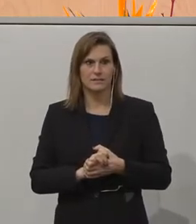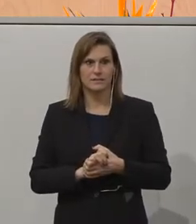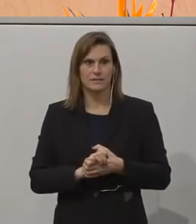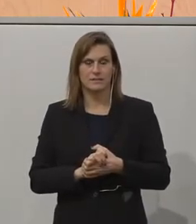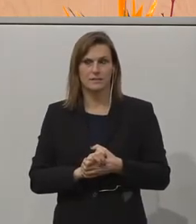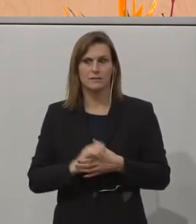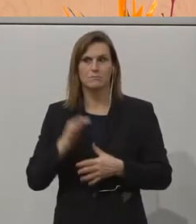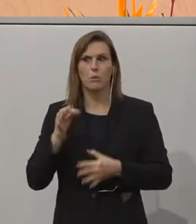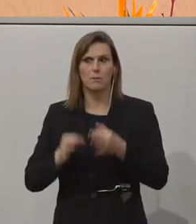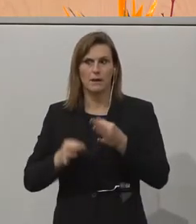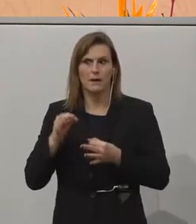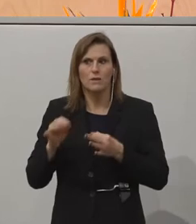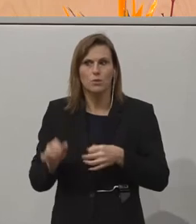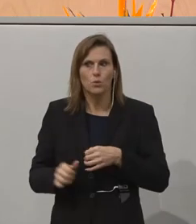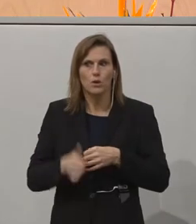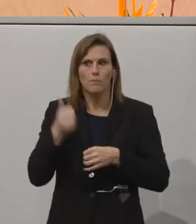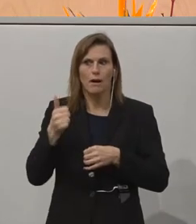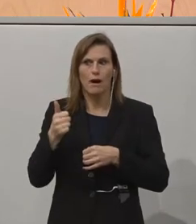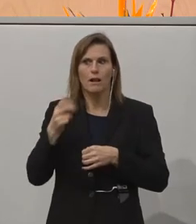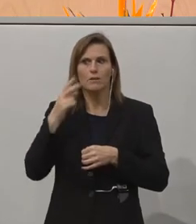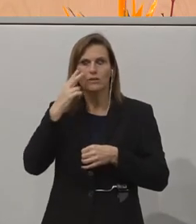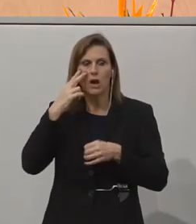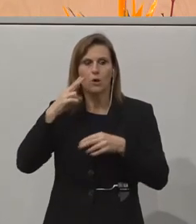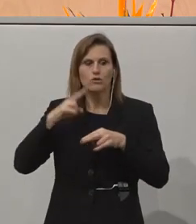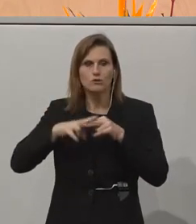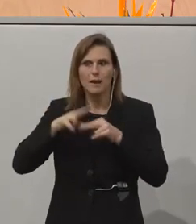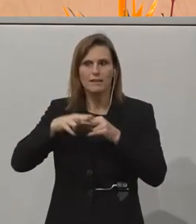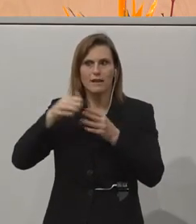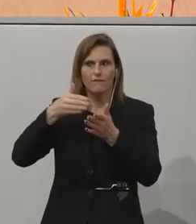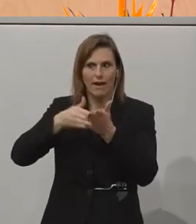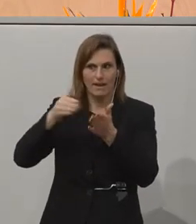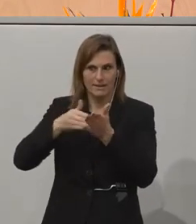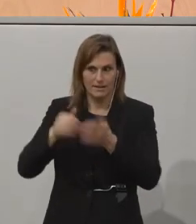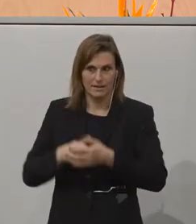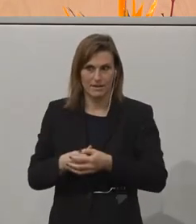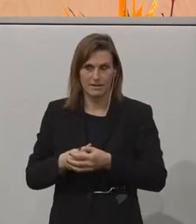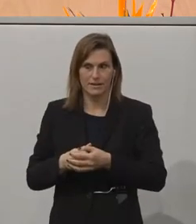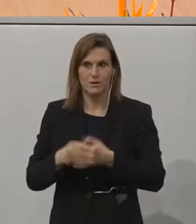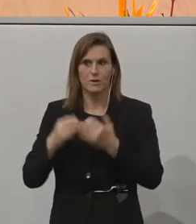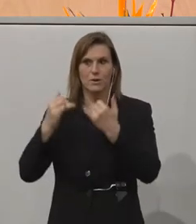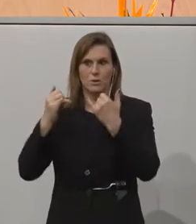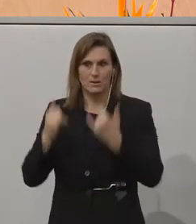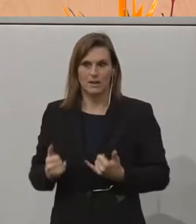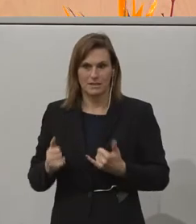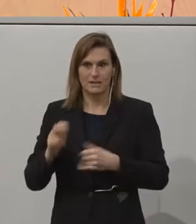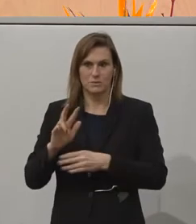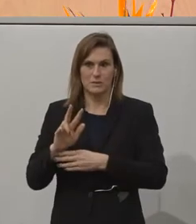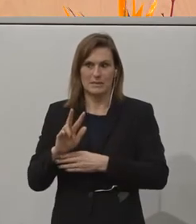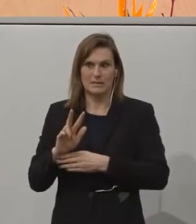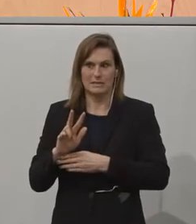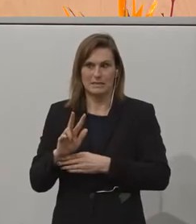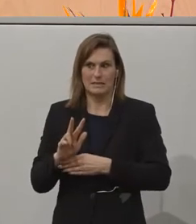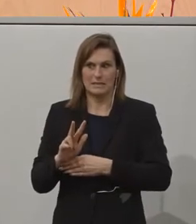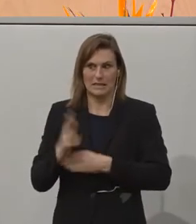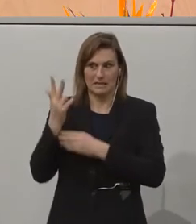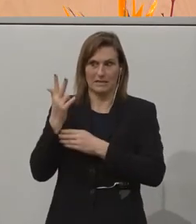Wenn nicht, dann versuchen wir die Keynote später fortzusetzen und setzen jetzt mit der dritten Keynote vor. Und da